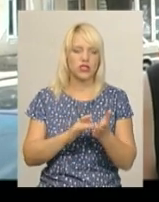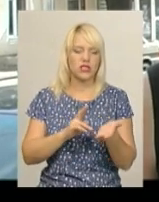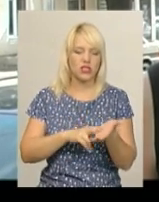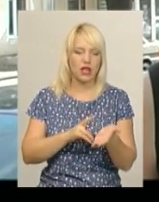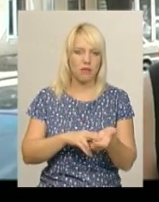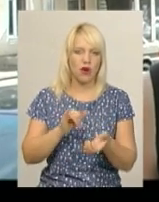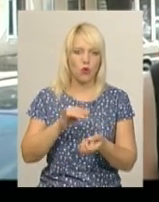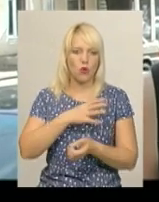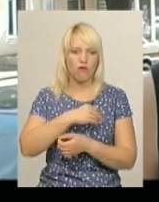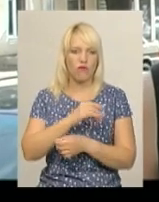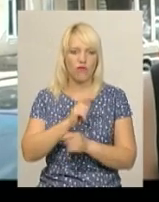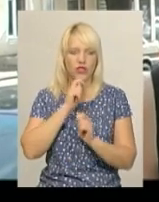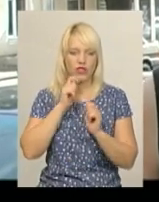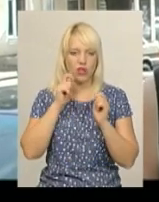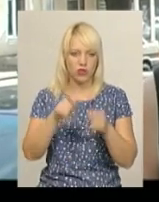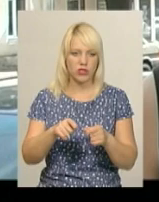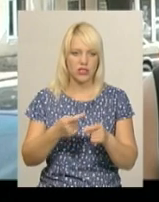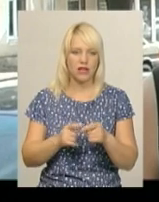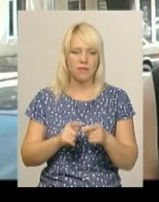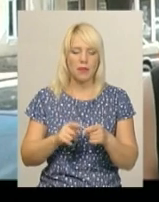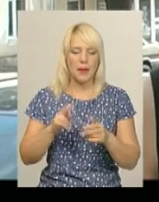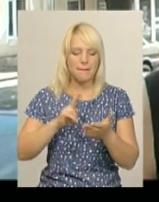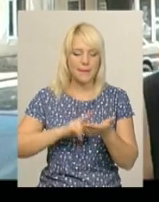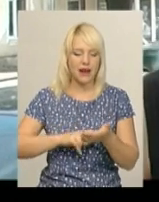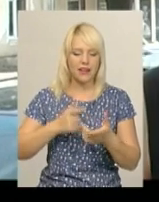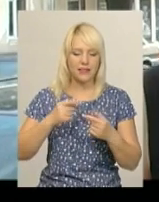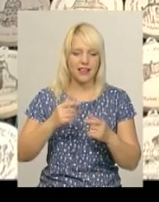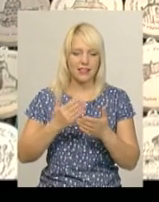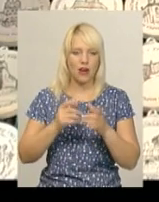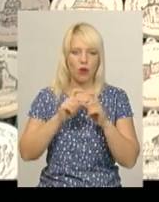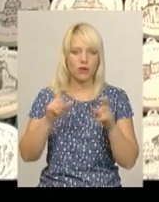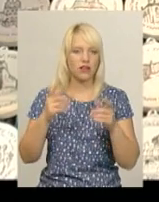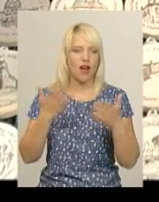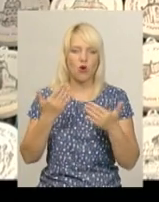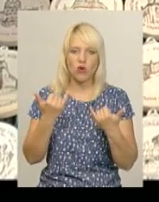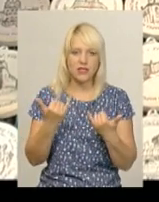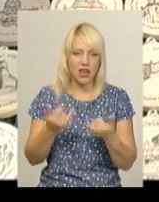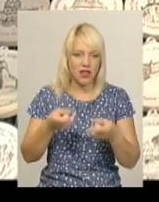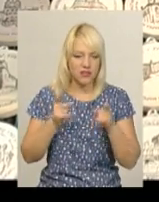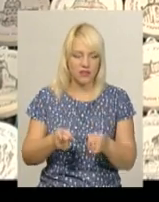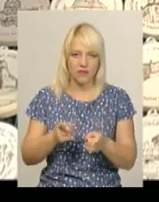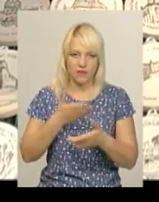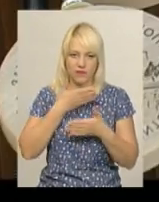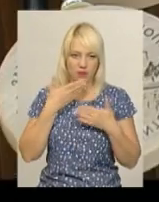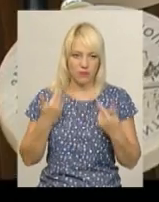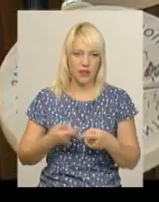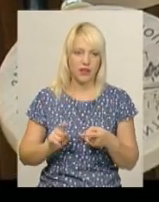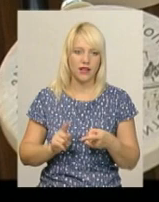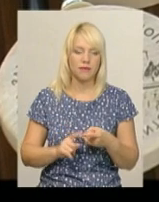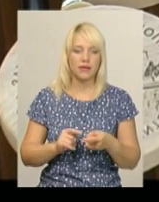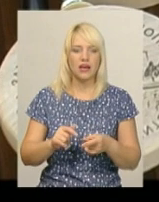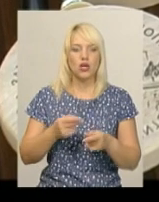у Львові і дарується преміальна туристична марка, на який зображений об'єкт, у який більше не існує. Марки виготовляють у центральному офісі міжнародного проєкту